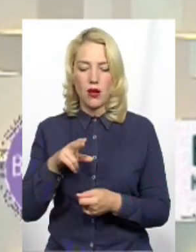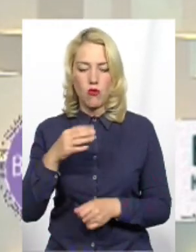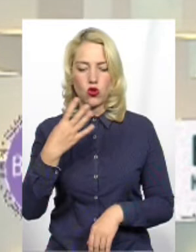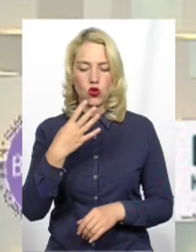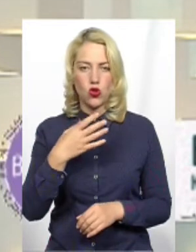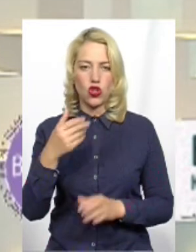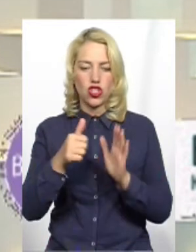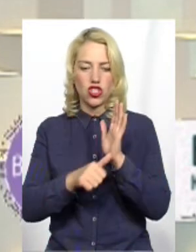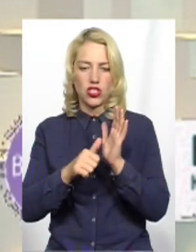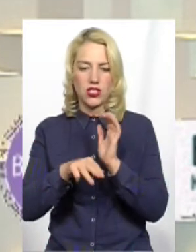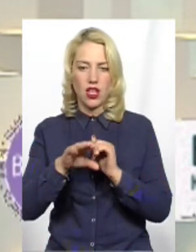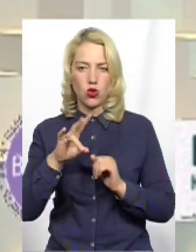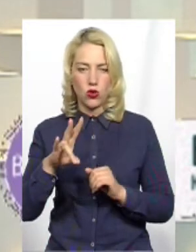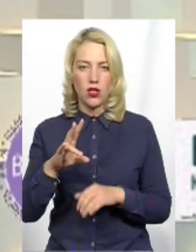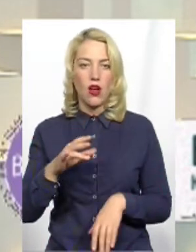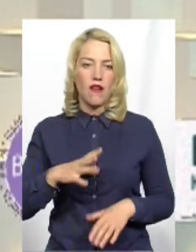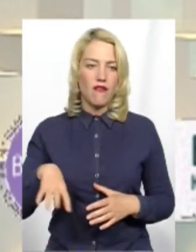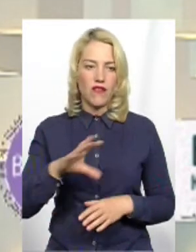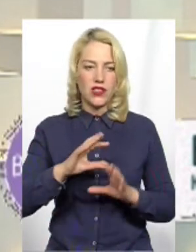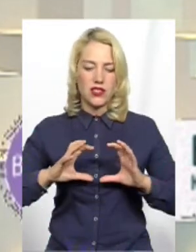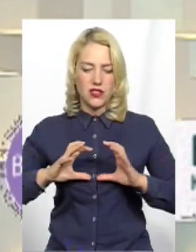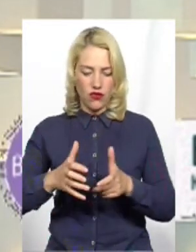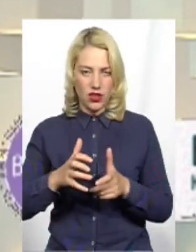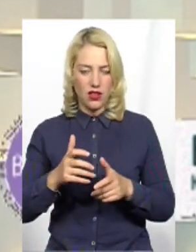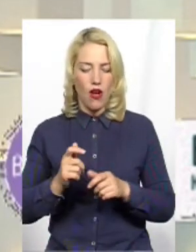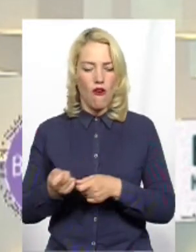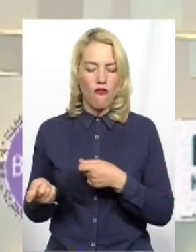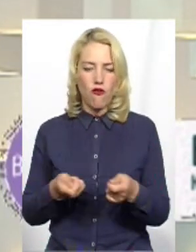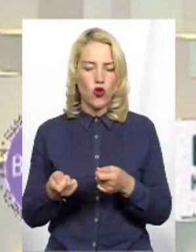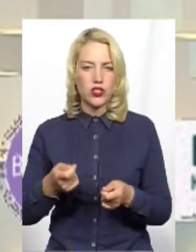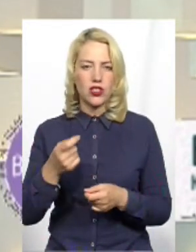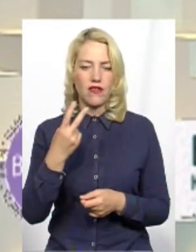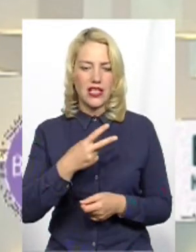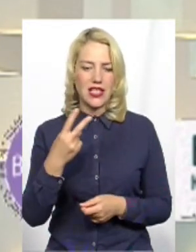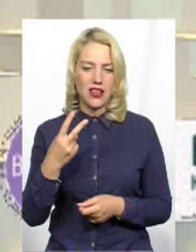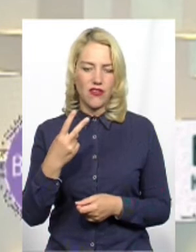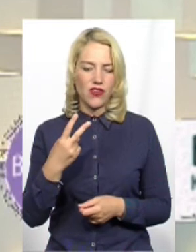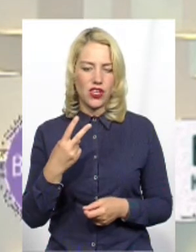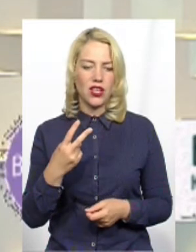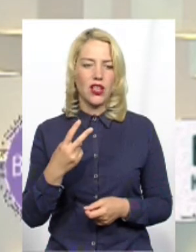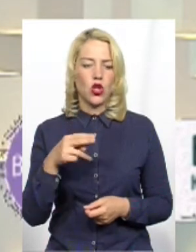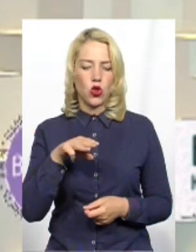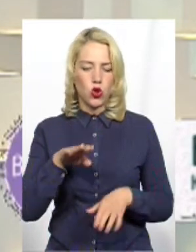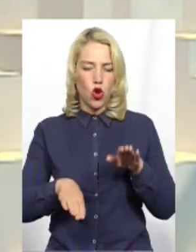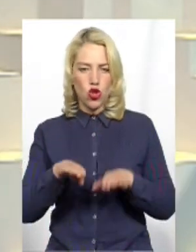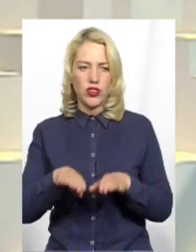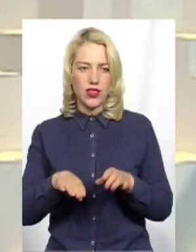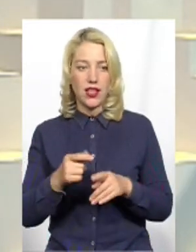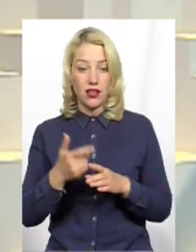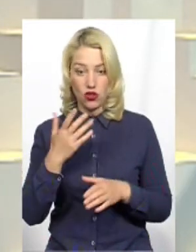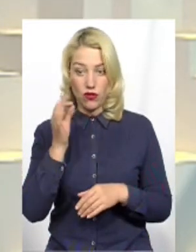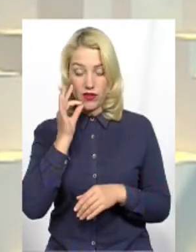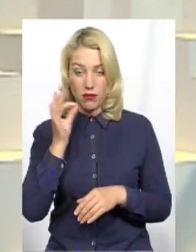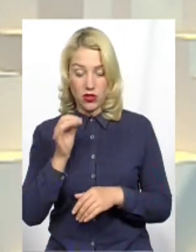цьому світі возиться 22 тонни, крапка 22 тонни 100 кілограм, якщо ви везеш в Германії То не хватить продати